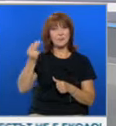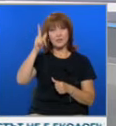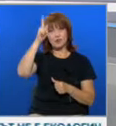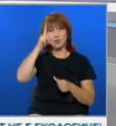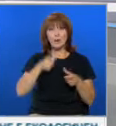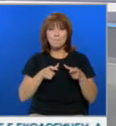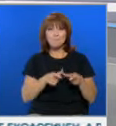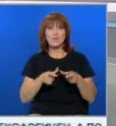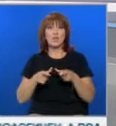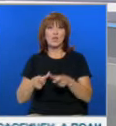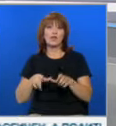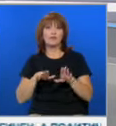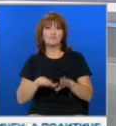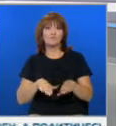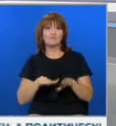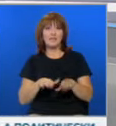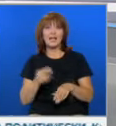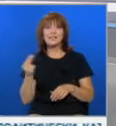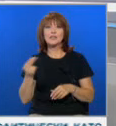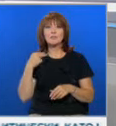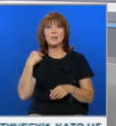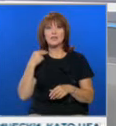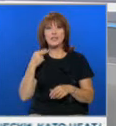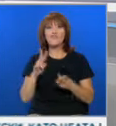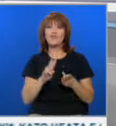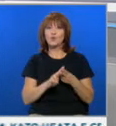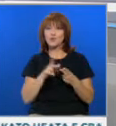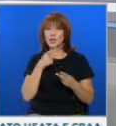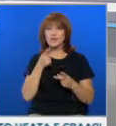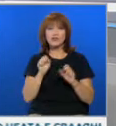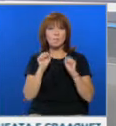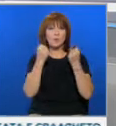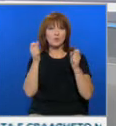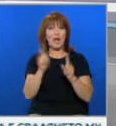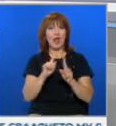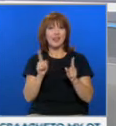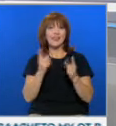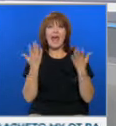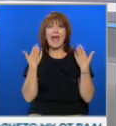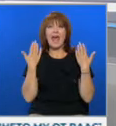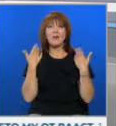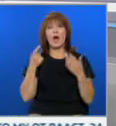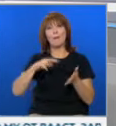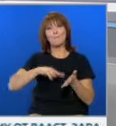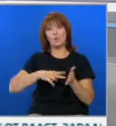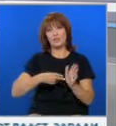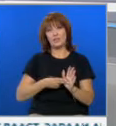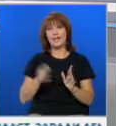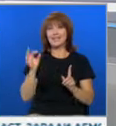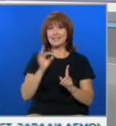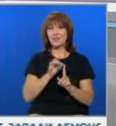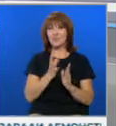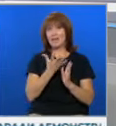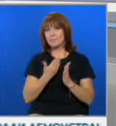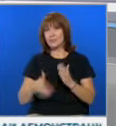блокирани от демонстранти. Сръбският президент Александър Вучич заяви, че протестът не е екологичен, а политически. Като целта е